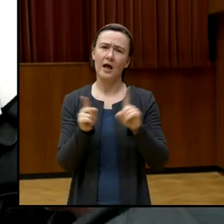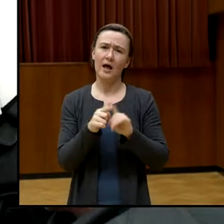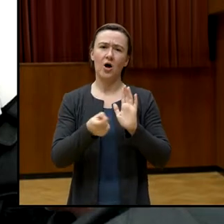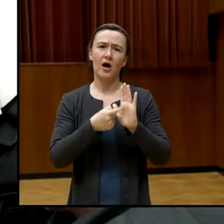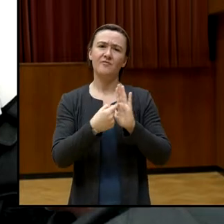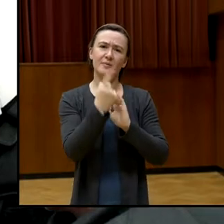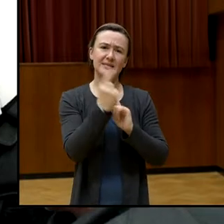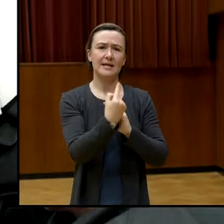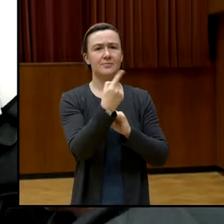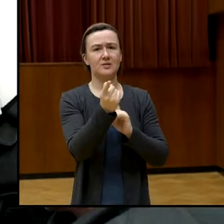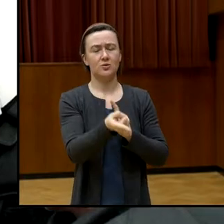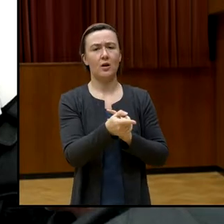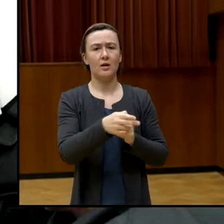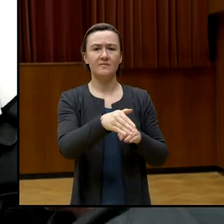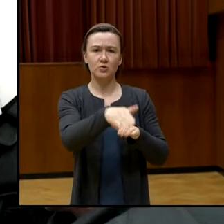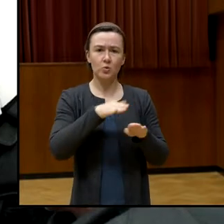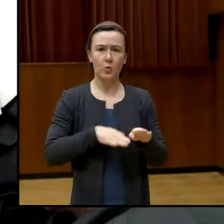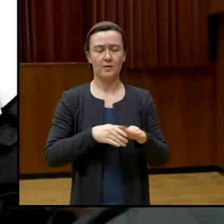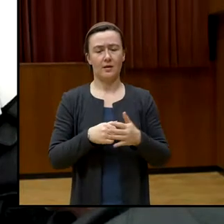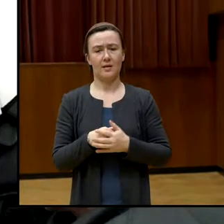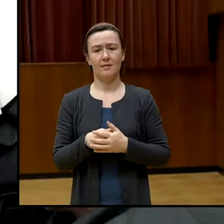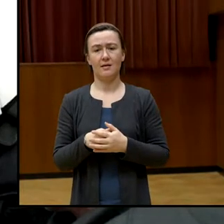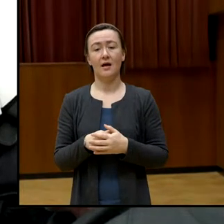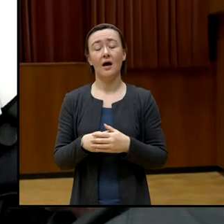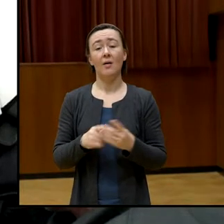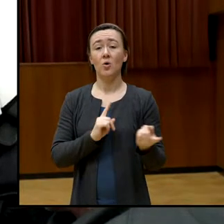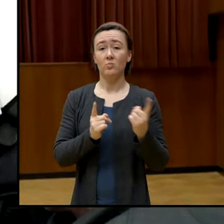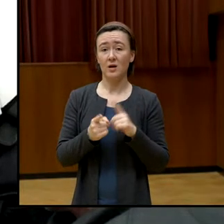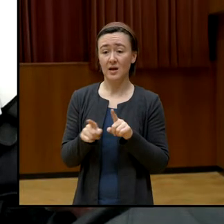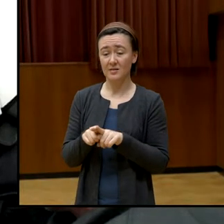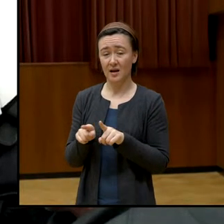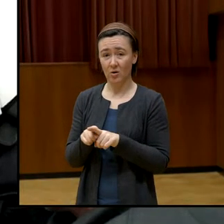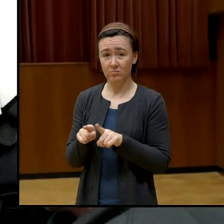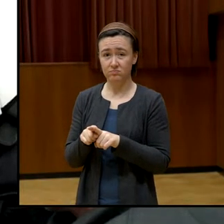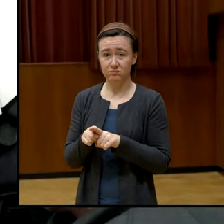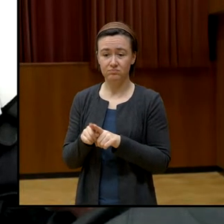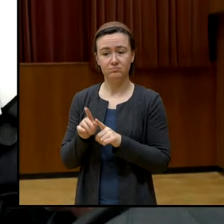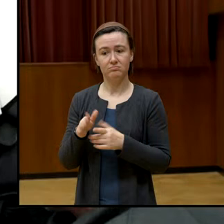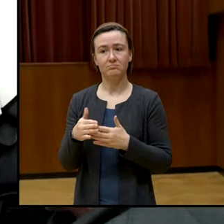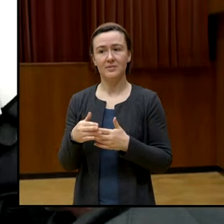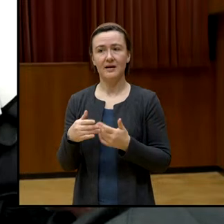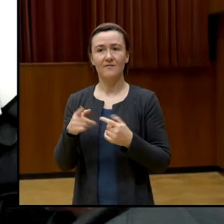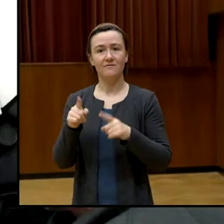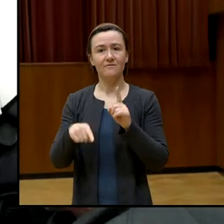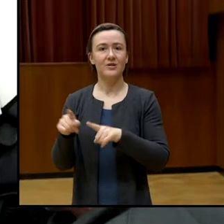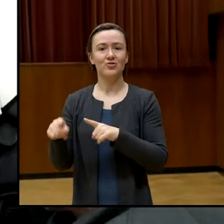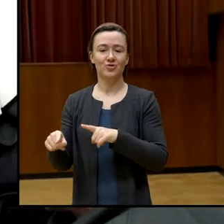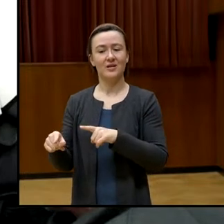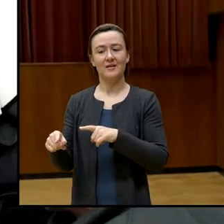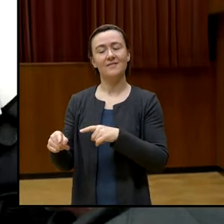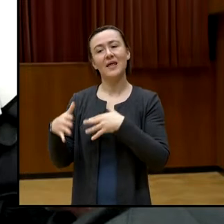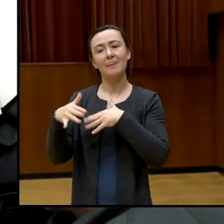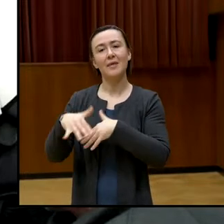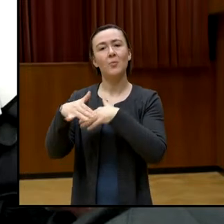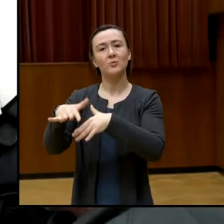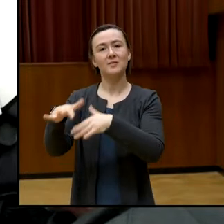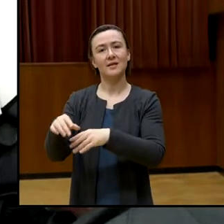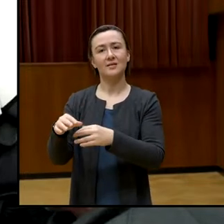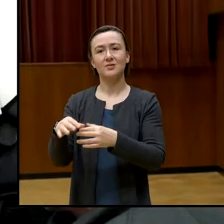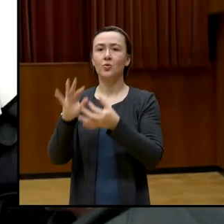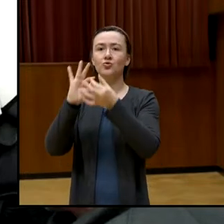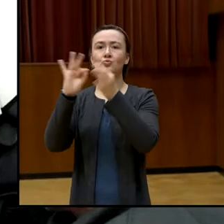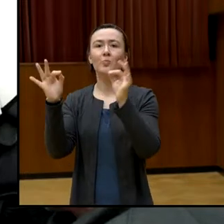anderen Seite wurde dieses Engagement sogar also auch in diverse Demonstrationssprüche aufgenommen.